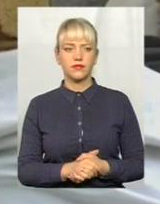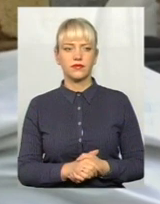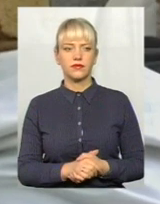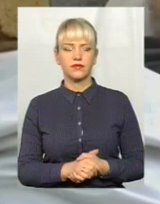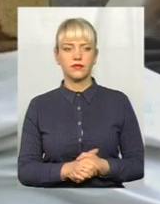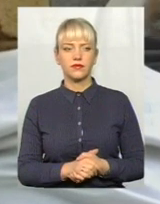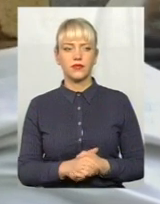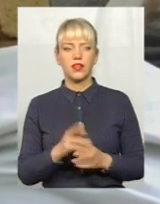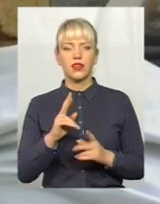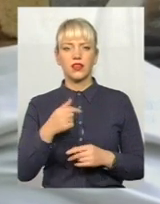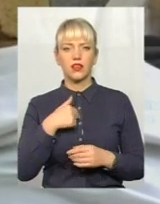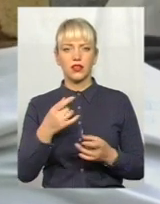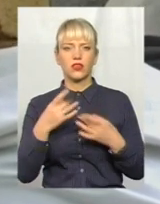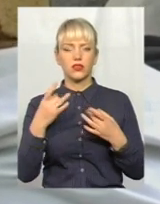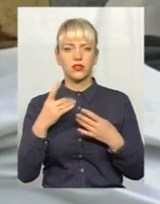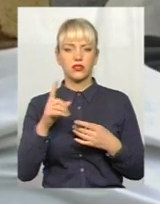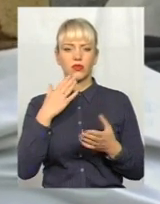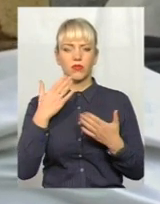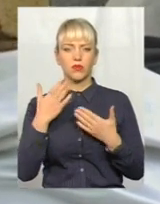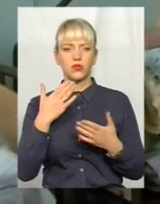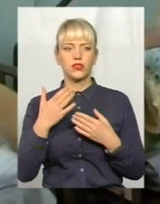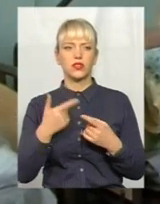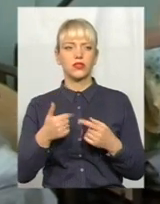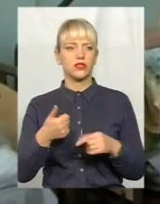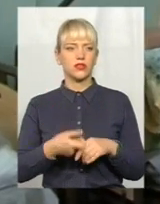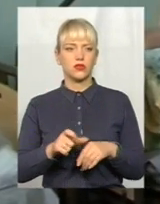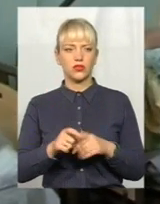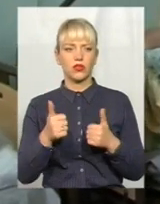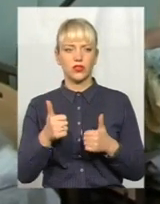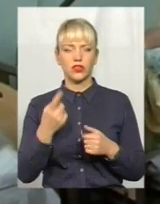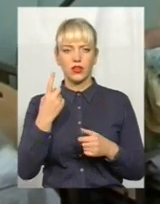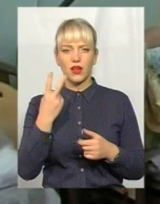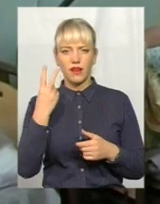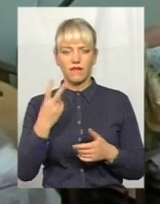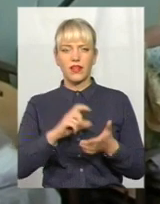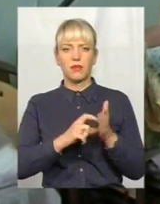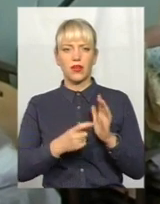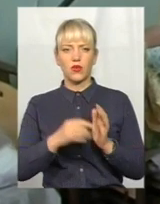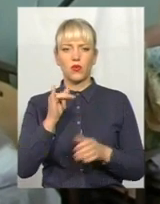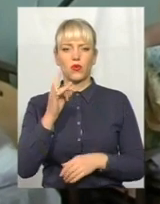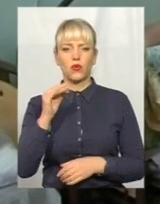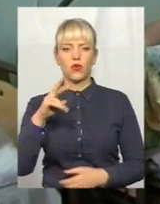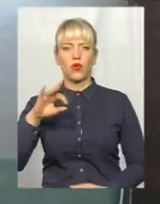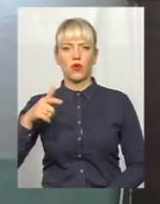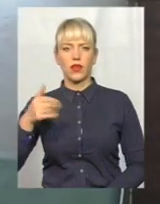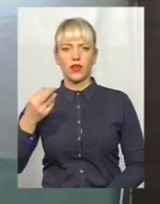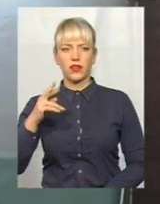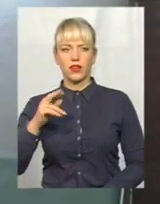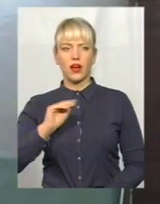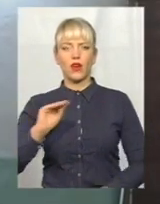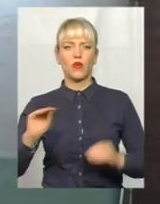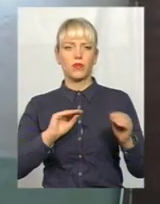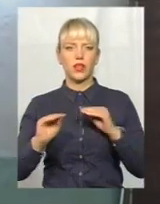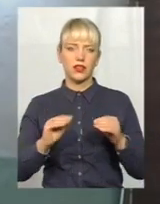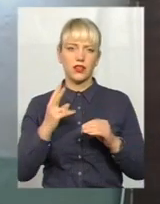сказали, що пообщати з двоєм – добре. Дві хосписні палати в урологічному відділенні обладнали два з половиною роки